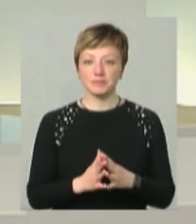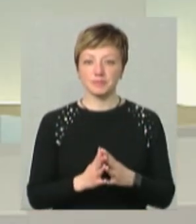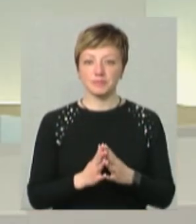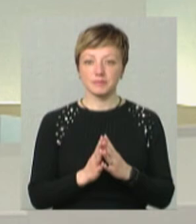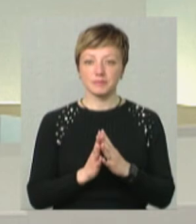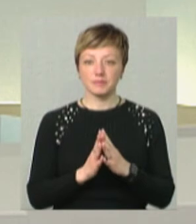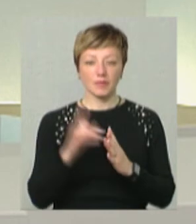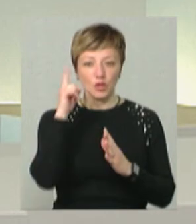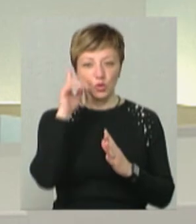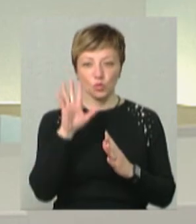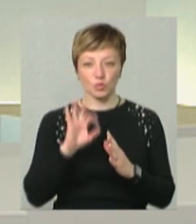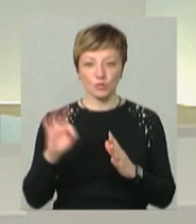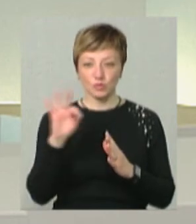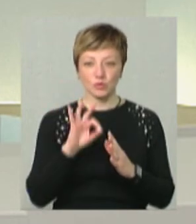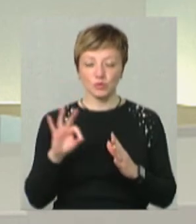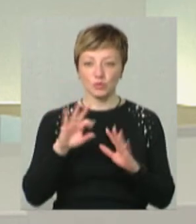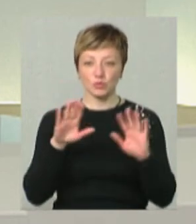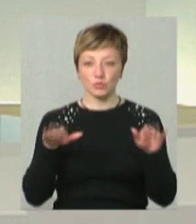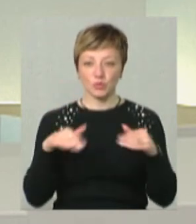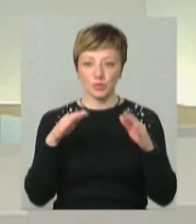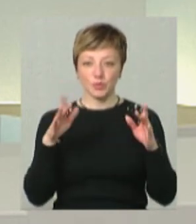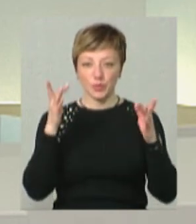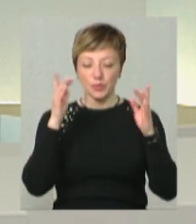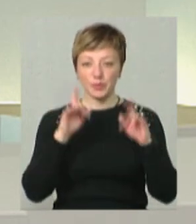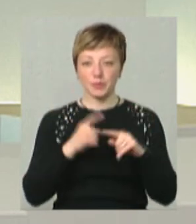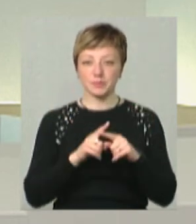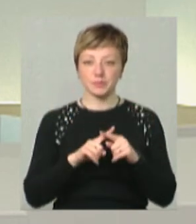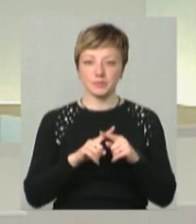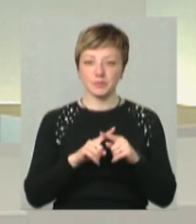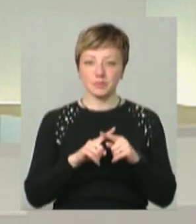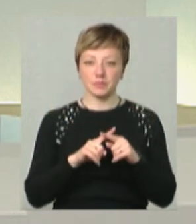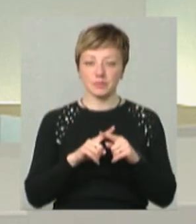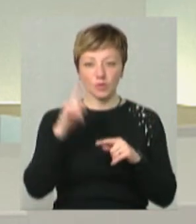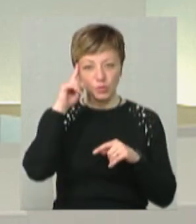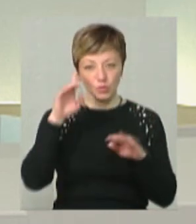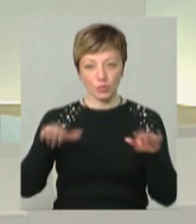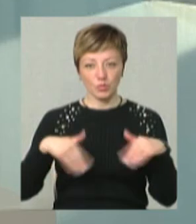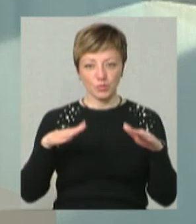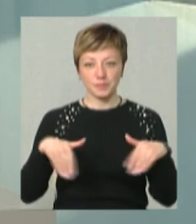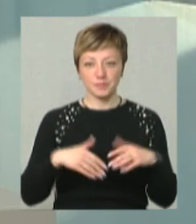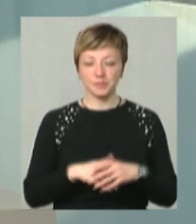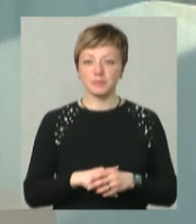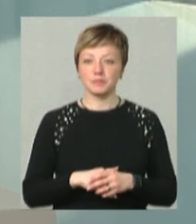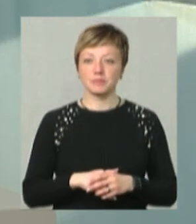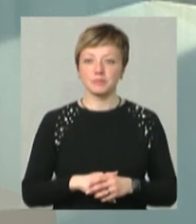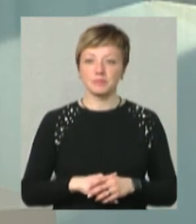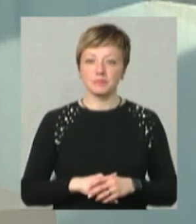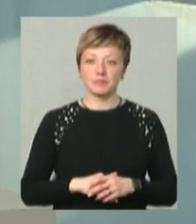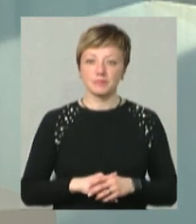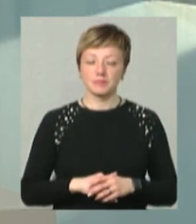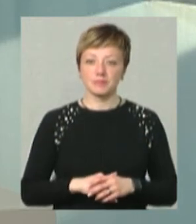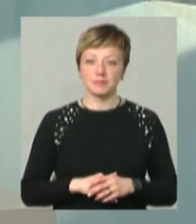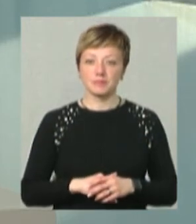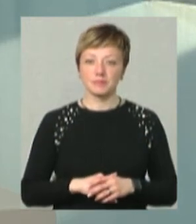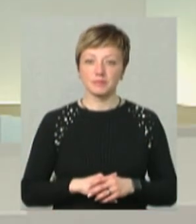Ні про що не думаємо. Абсолютно ми порожні, ментально, як барабан. Нічого не треба думати.